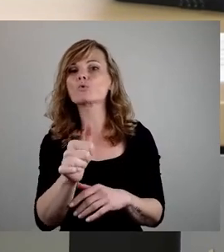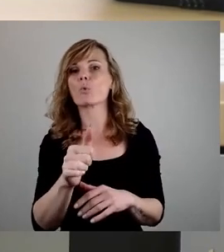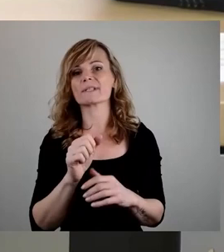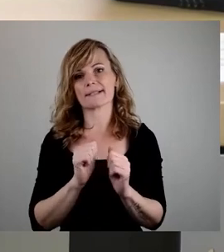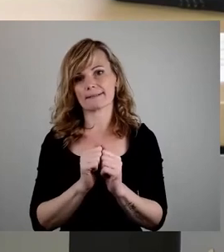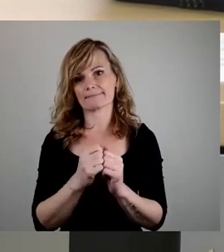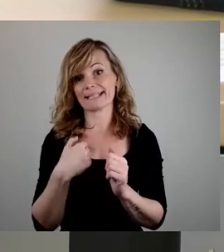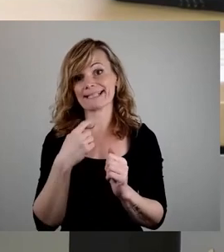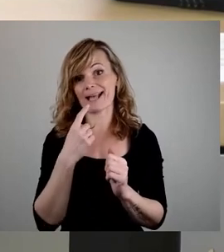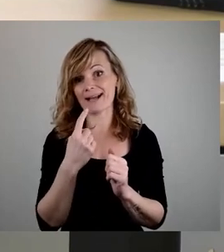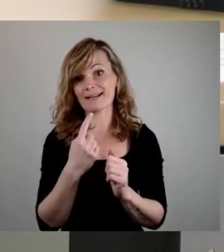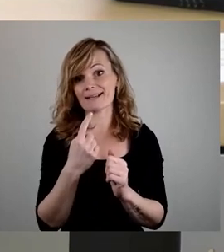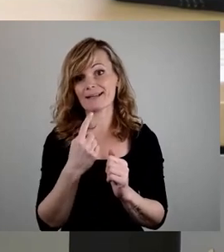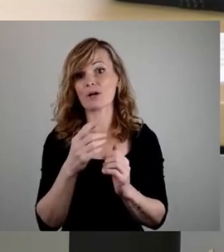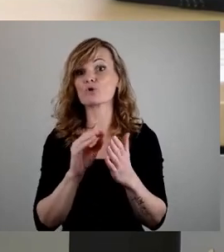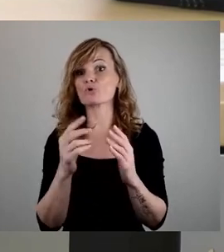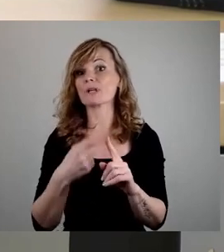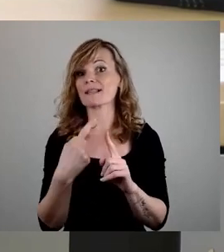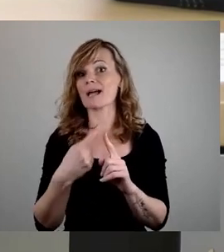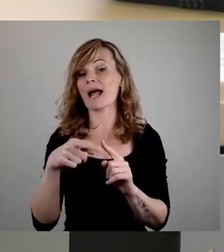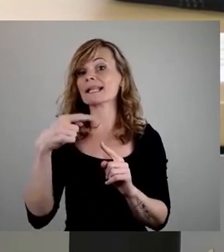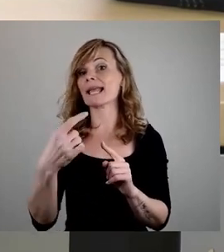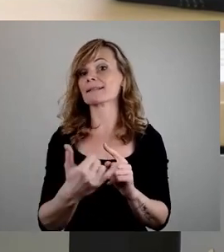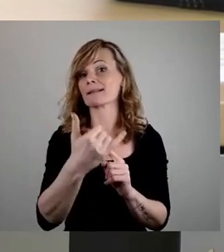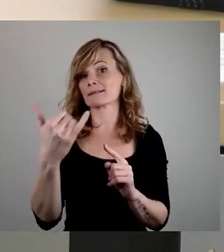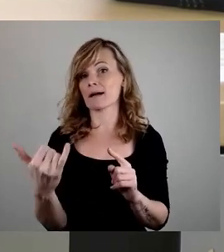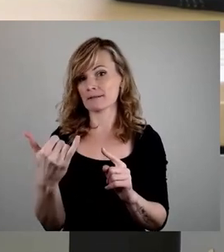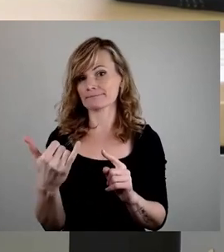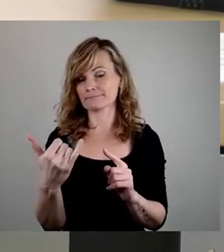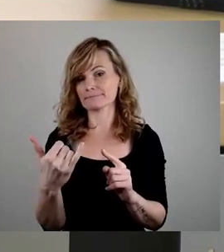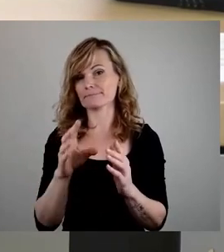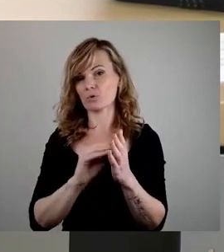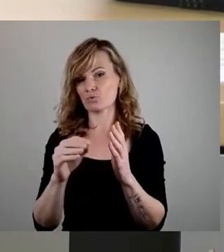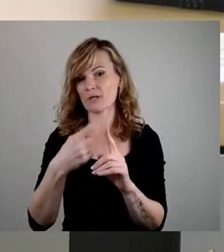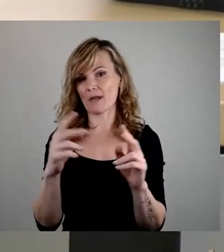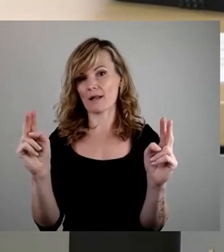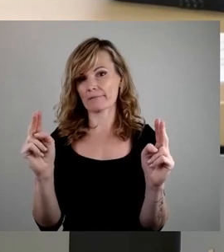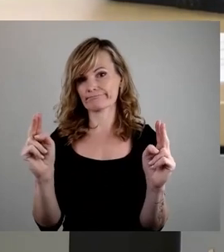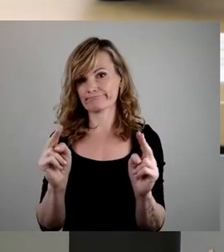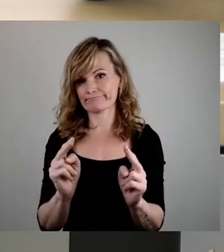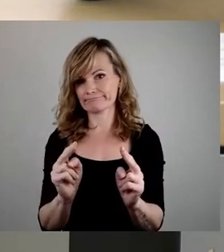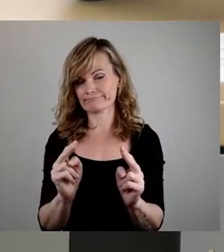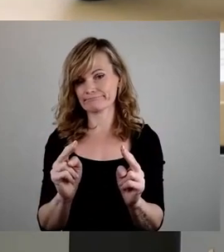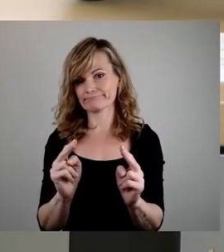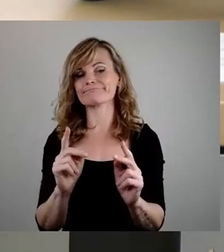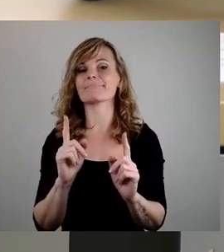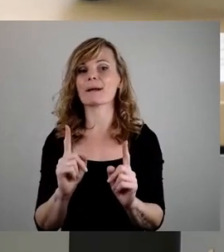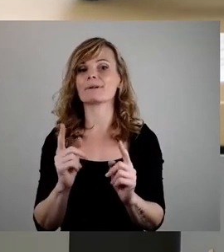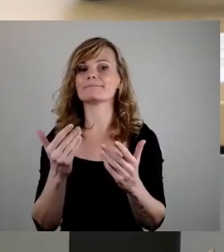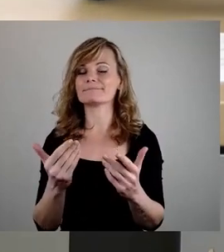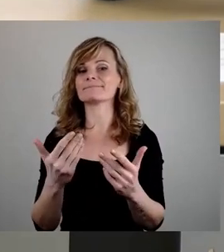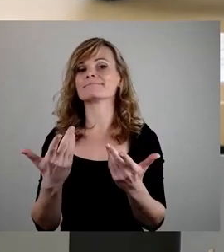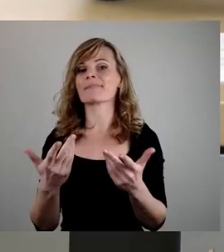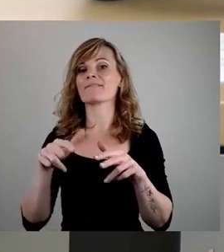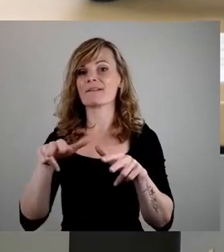nächsten Jahren in unserer Stadt sinken würden. Aber die Verwaltung reagiert diesmal zum ersten Mal tatsächlich nicht mit einer Vorlage,